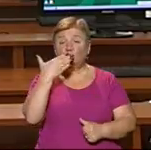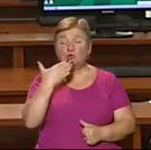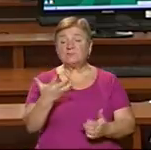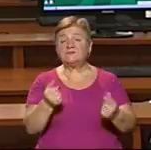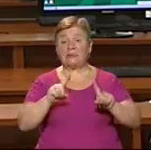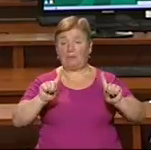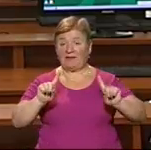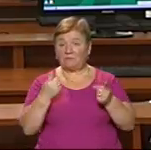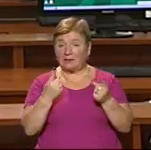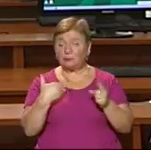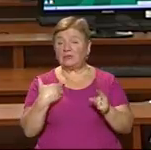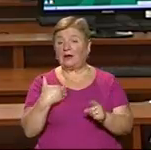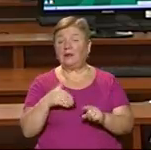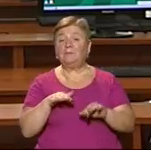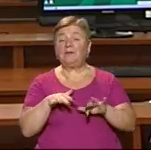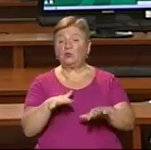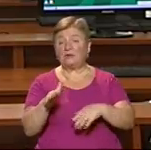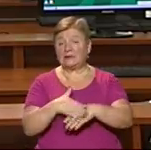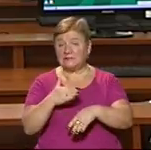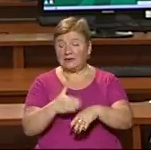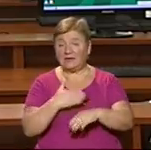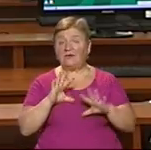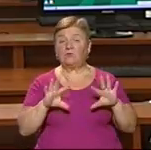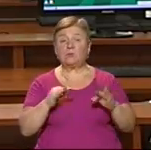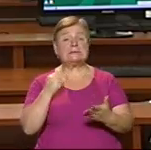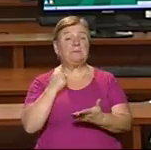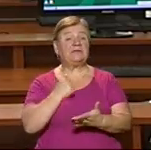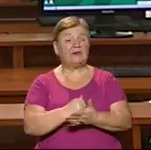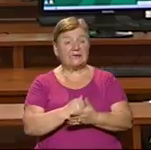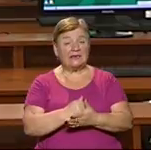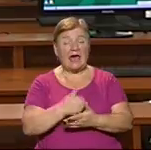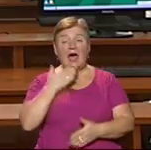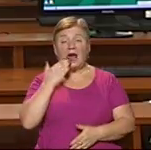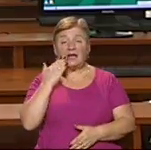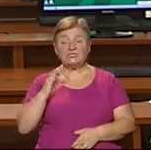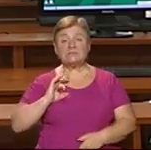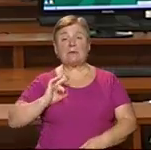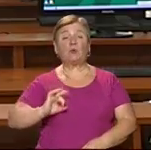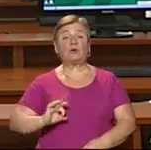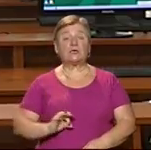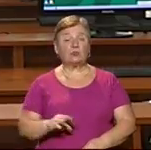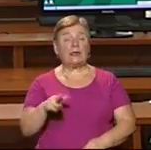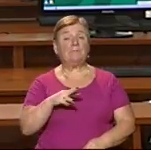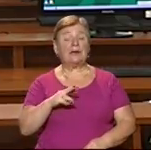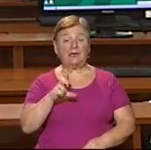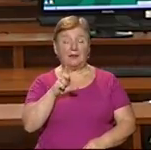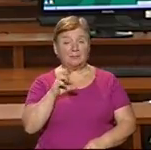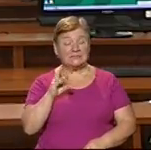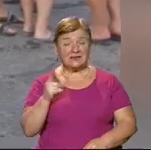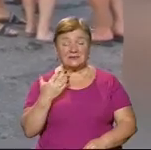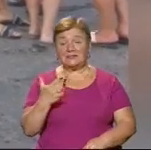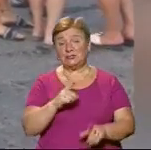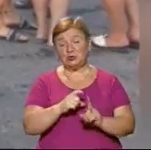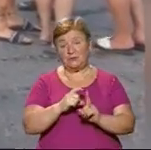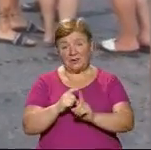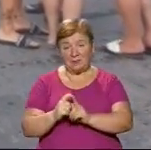взяли підварту до обрання міри запобіжного заходу Інформацію підтвердила грешниця прокуратури на Закарпатті Марина Безега За її словами,